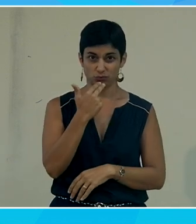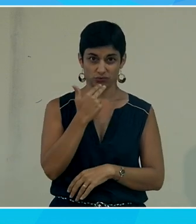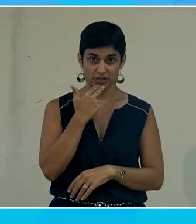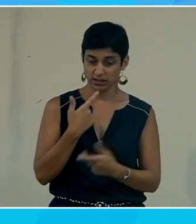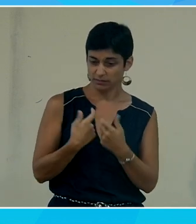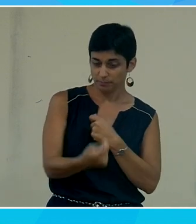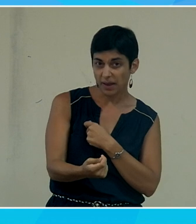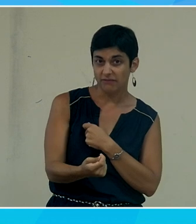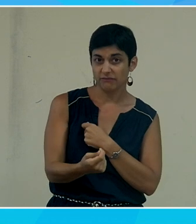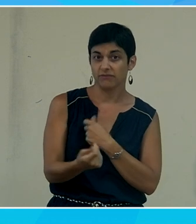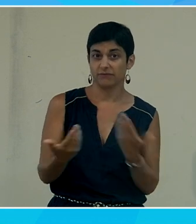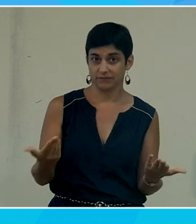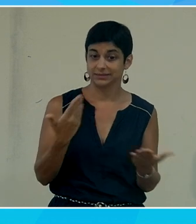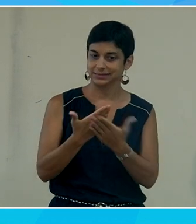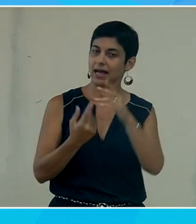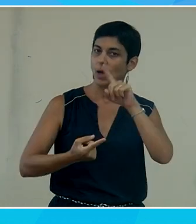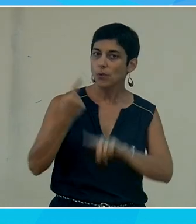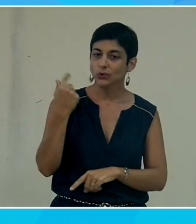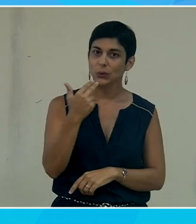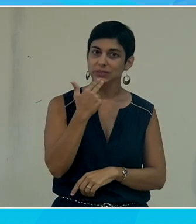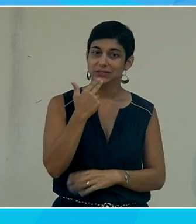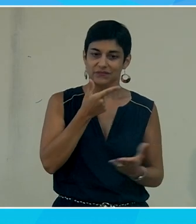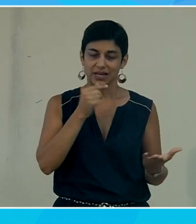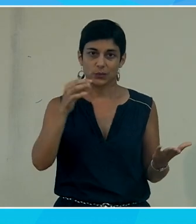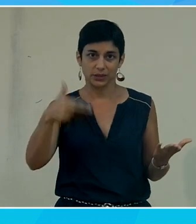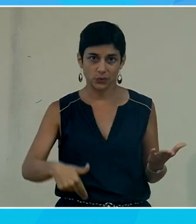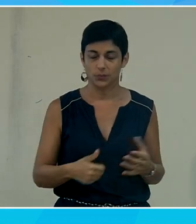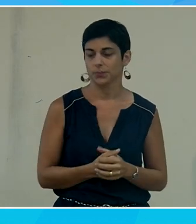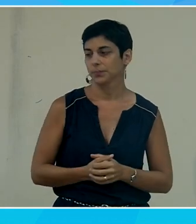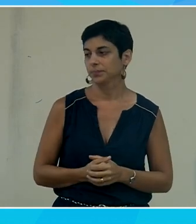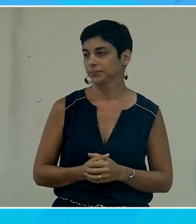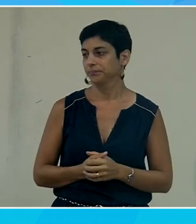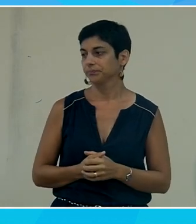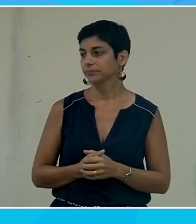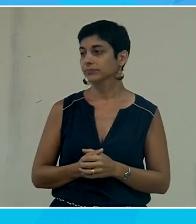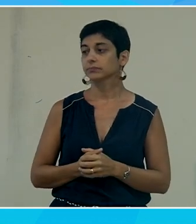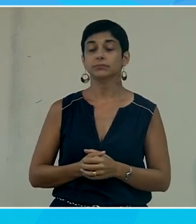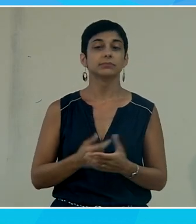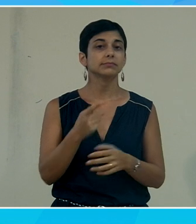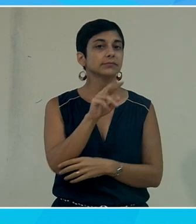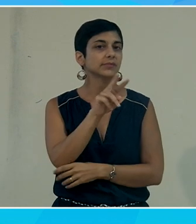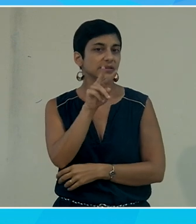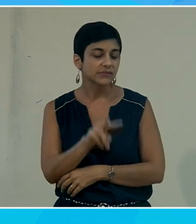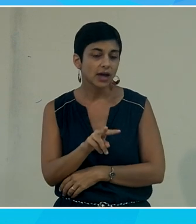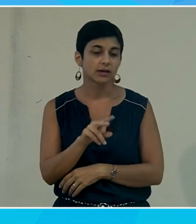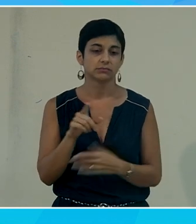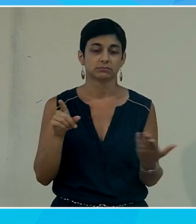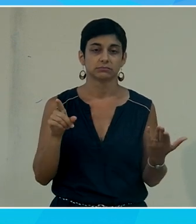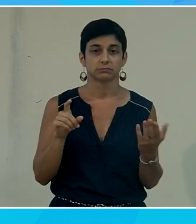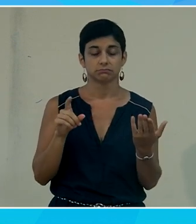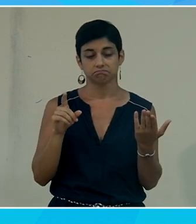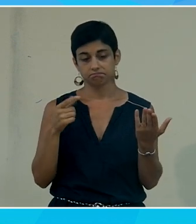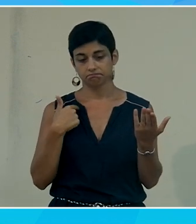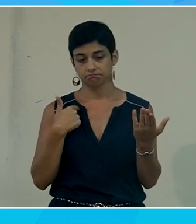c'est ça qui est important alors la notion de persona donc la notion d'être capable d